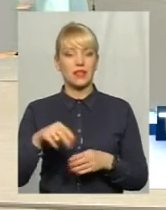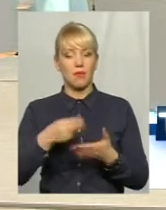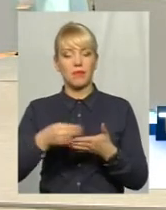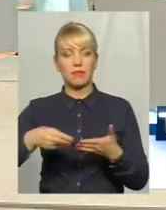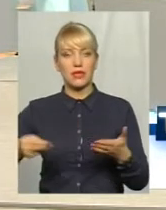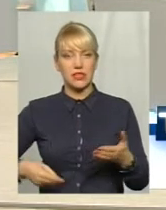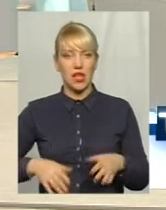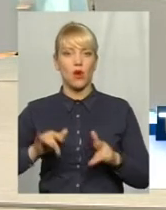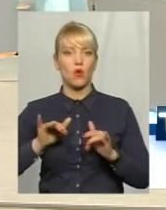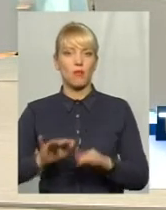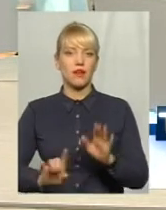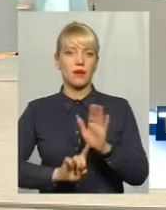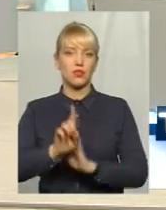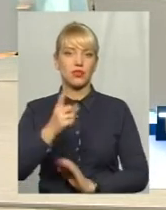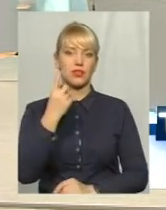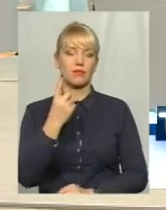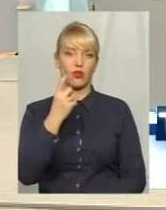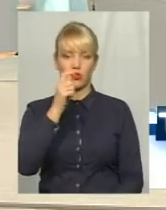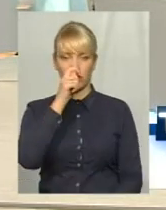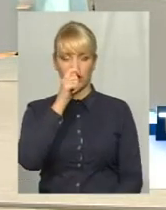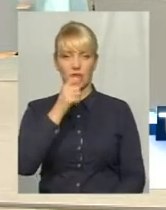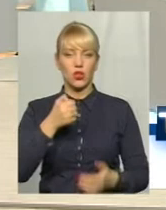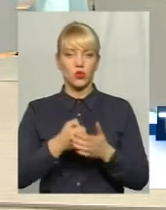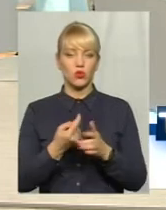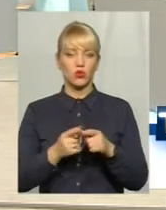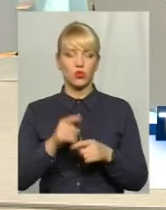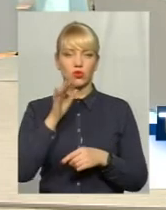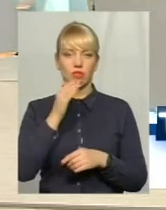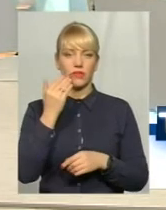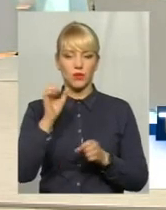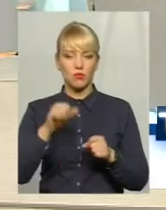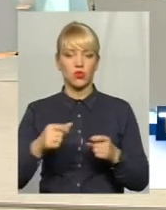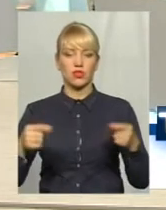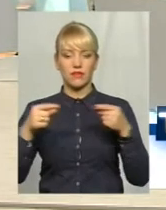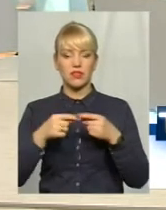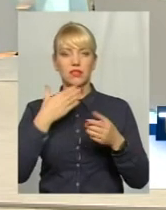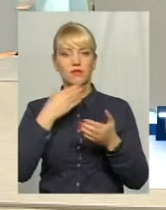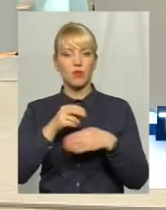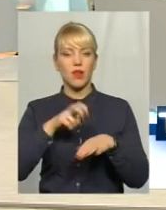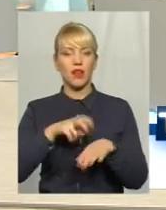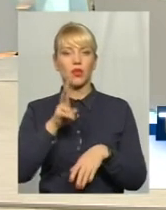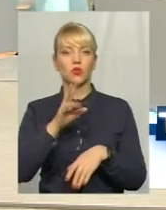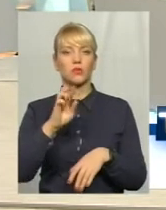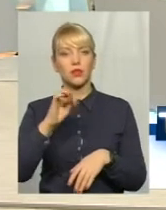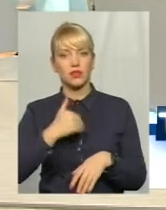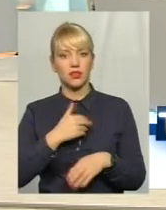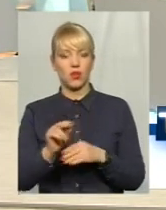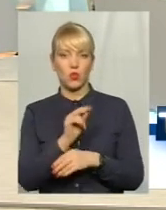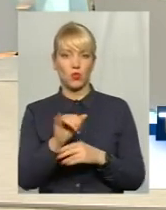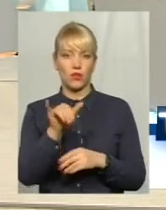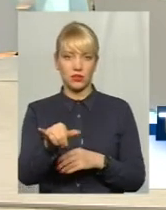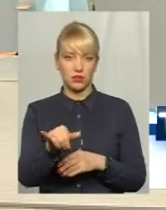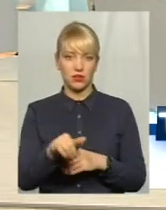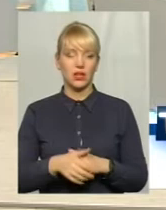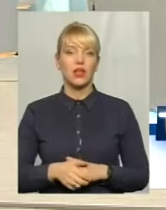компанія починається з 1 квітня. До цього часу ви можете визначитися своїм лікарем, з ким ви хотіли би лікуватися.